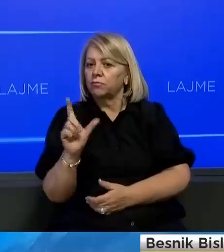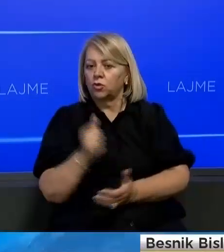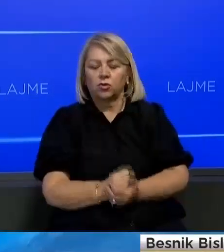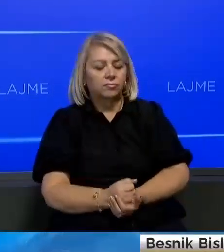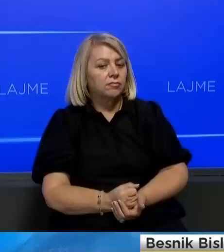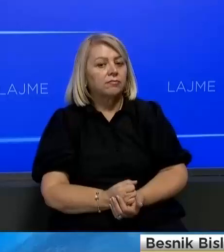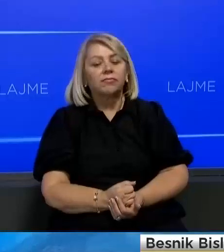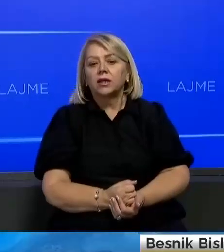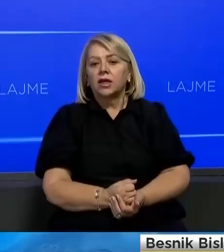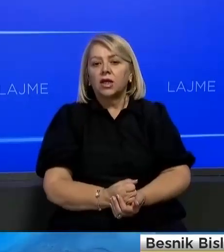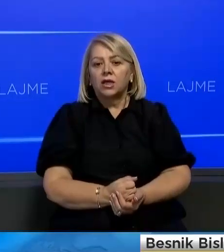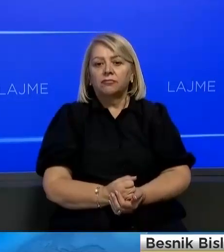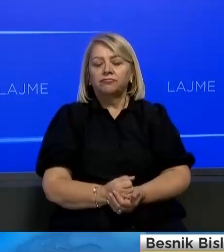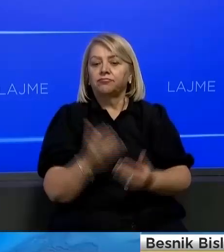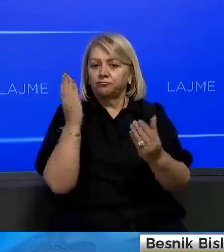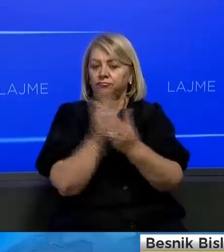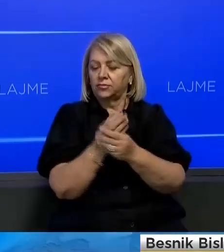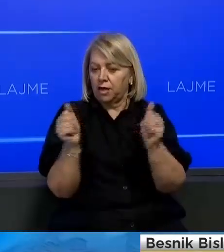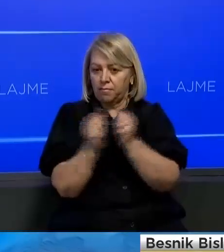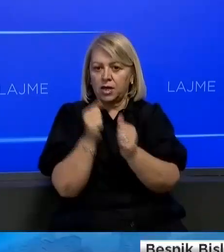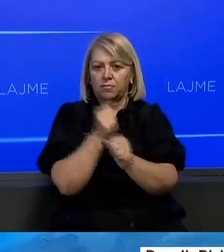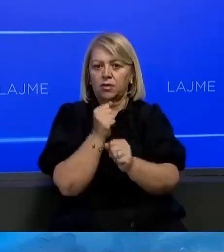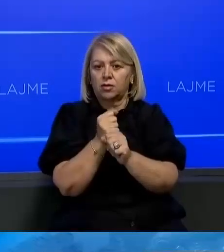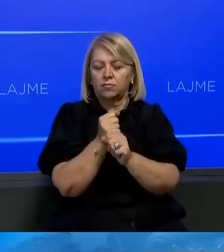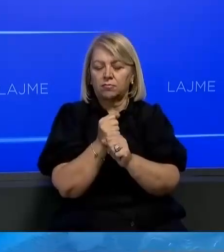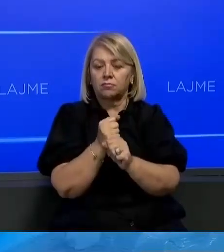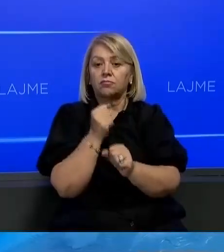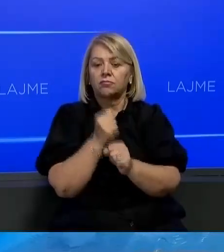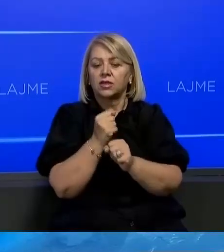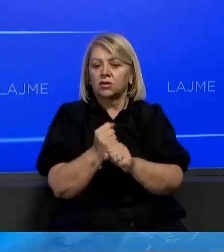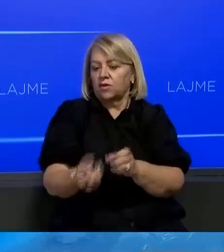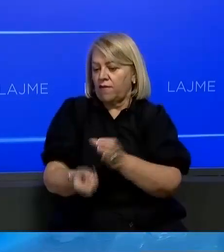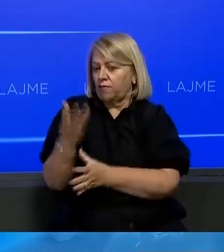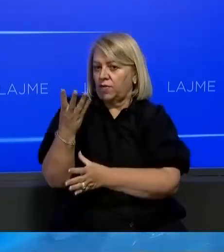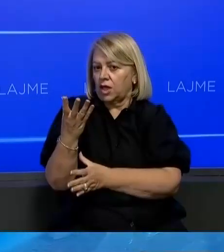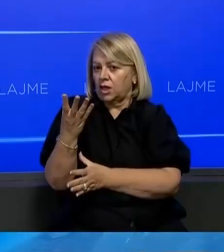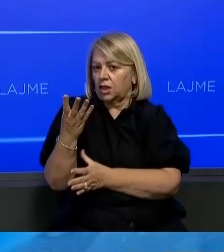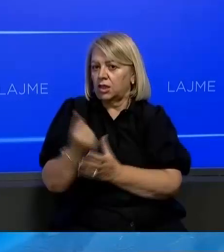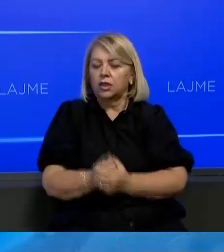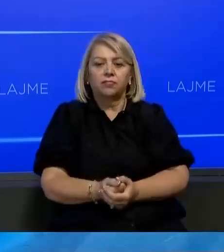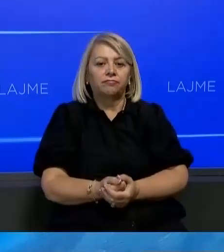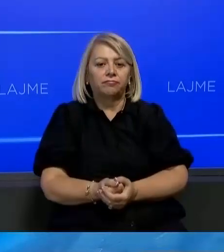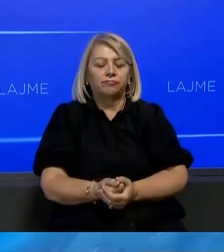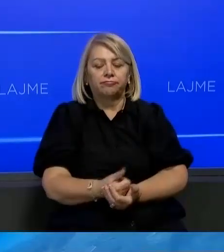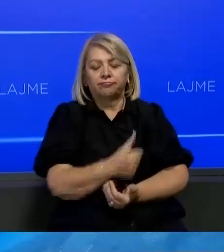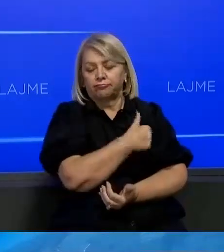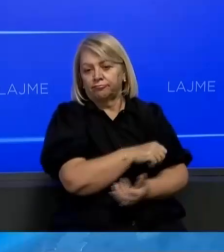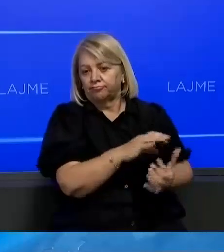po e vedosim kërnizën e përbashkët përse e përket bashkëpunimit për zhvelem base për gjatë gjithë dekades.